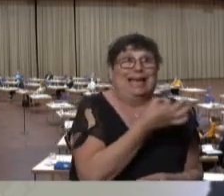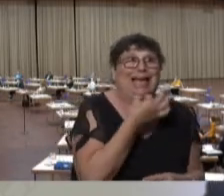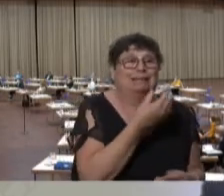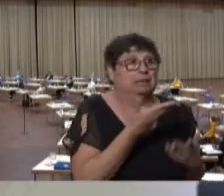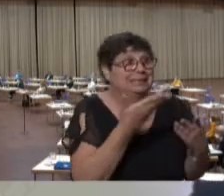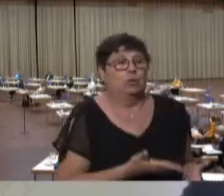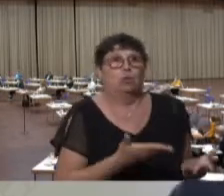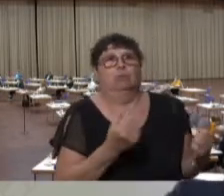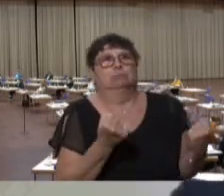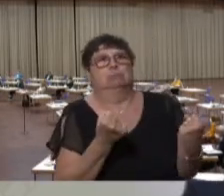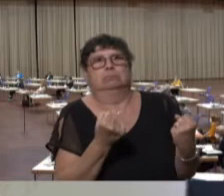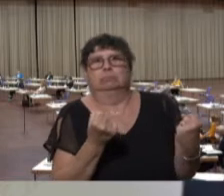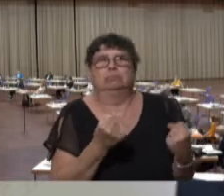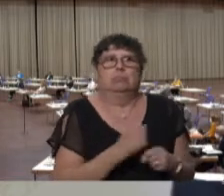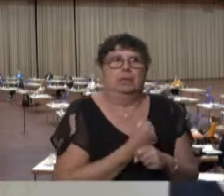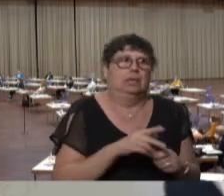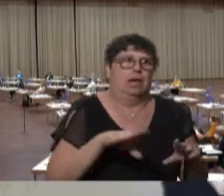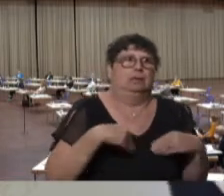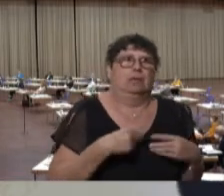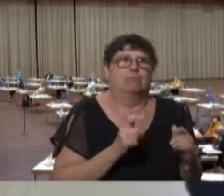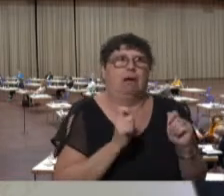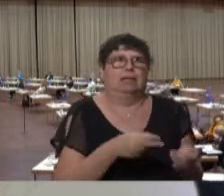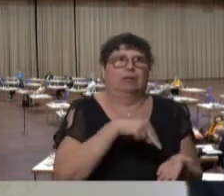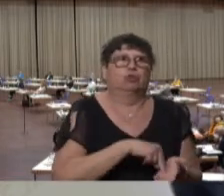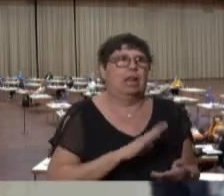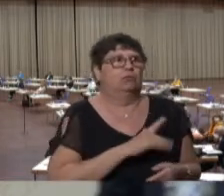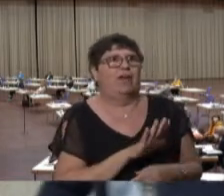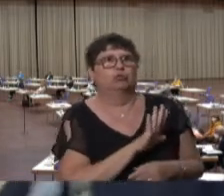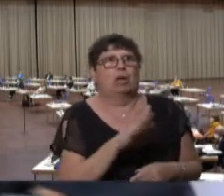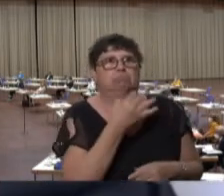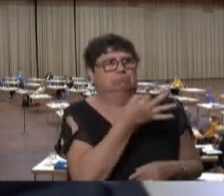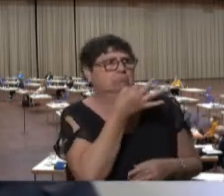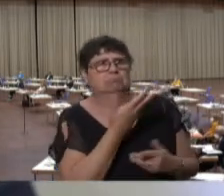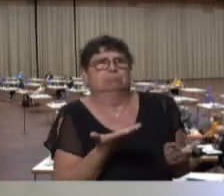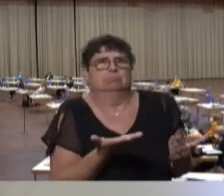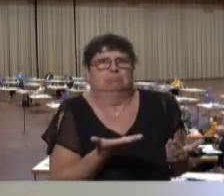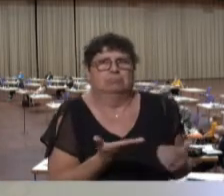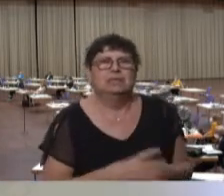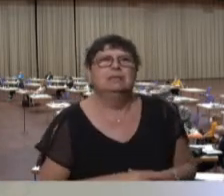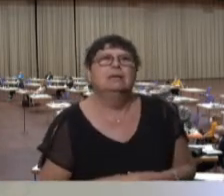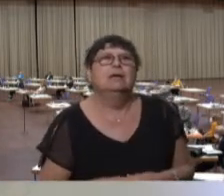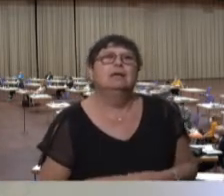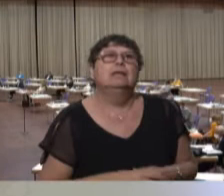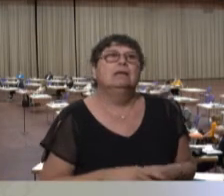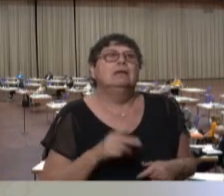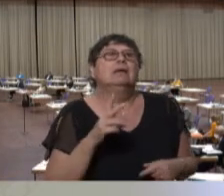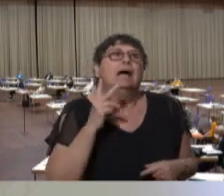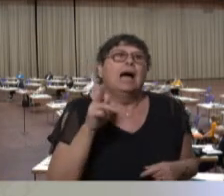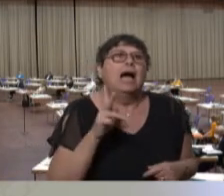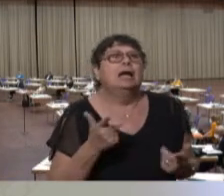bzw. vom Antragsteller und von Frau Schramm gesagt wurde. Herr